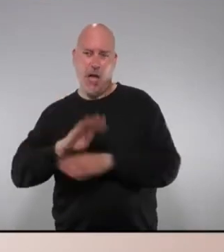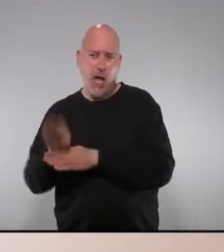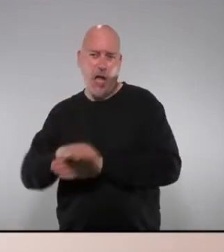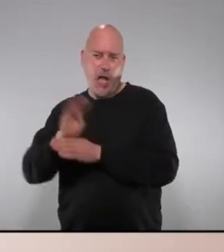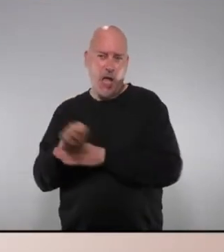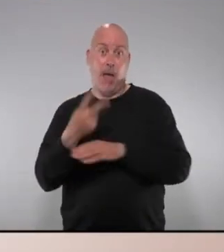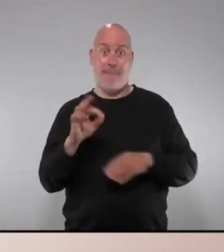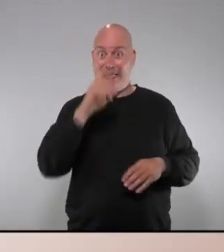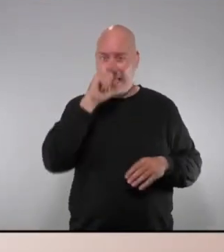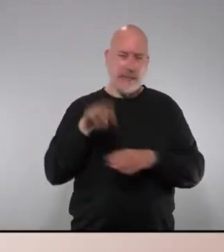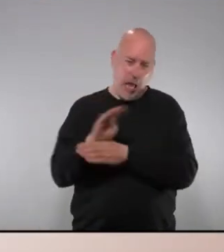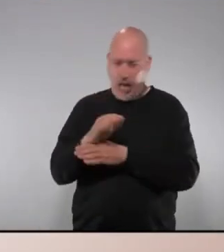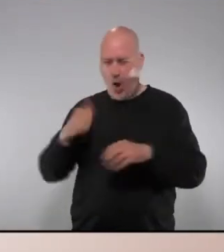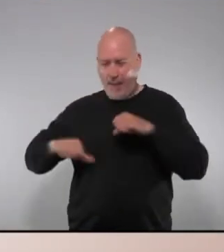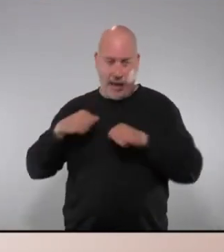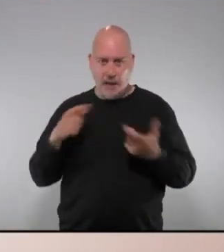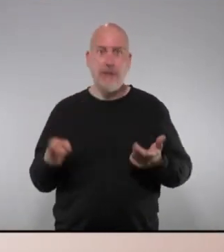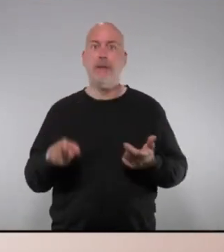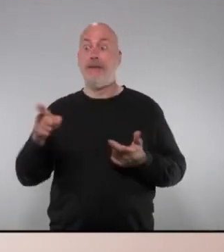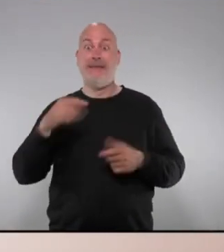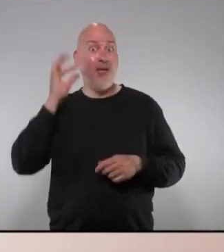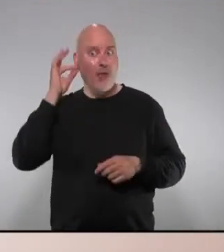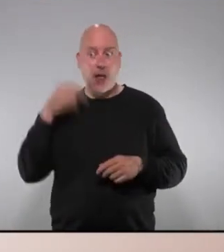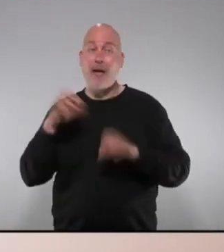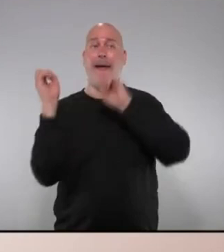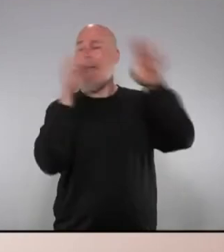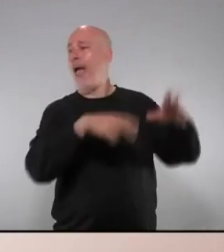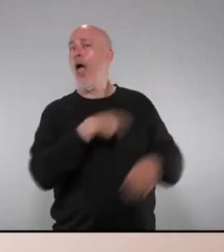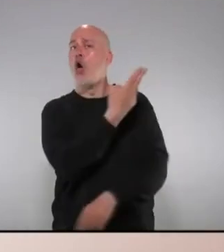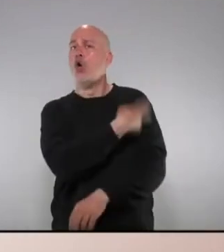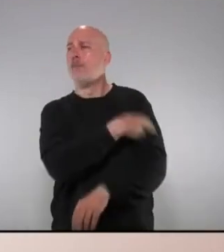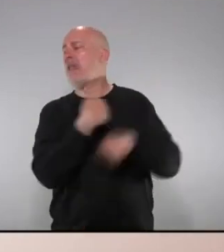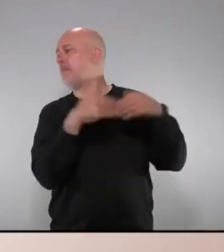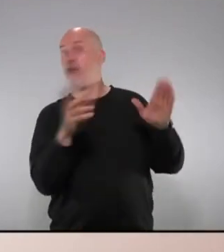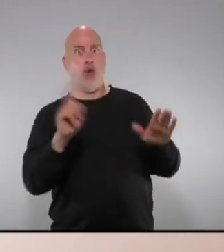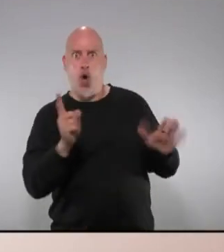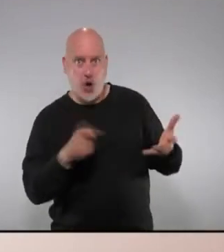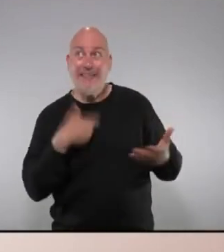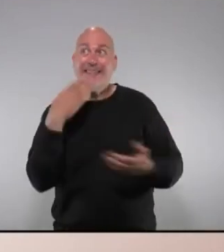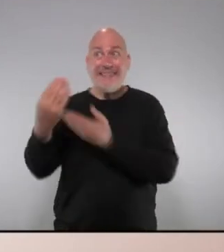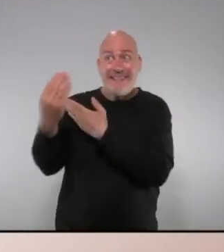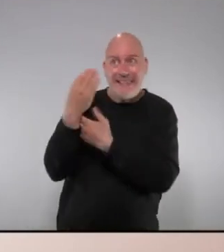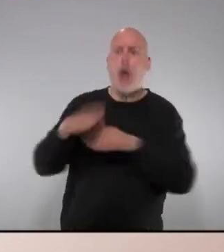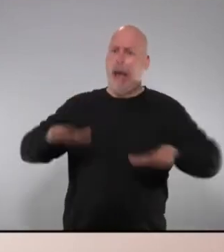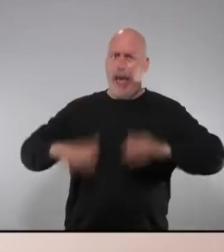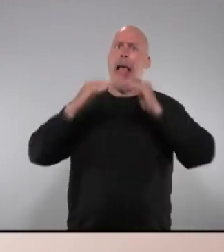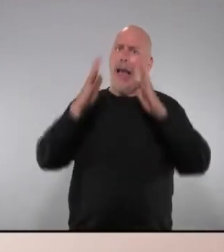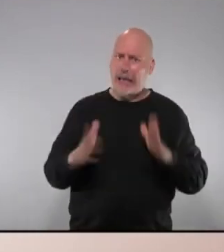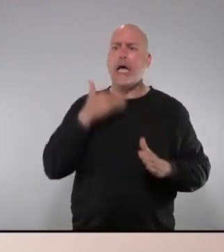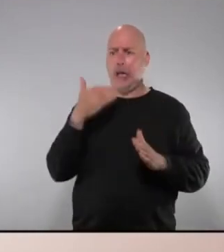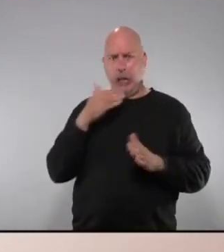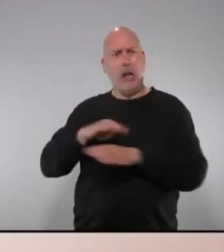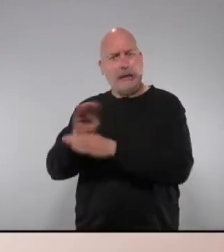cuidant-lo que no pot més que s'ha d'operar ella no vol ingressar el seu marit a un hospital perquè se li moriria demana que se li donin ajudes per poder-lo tenir a casa